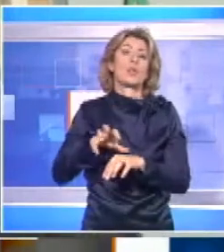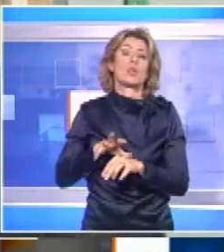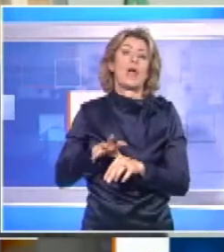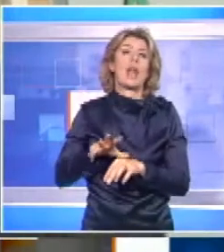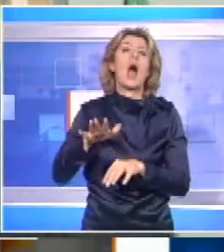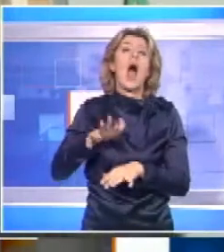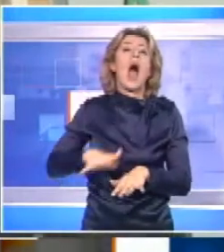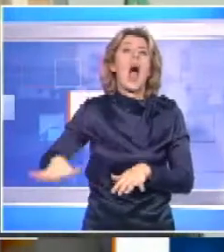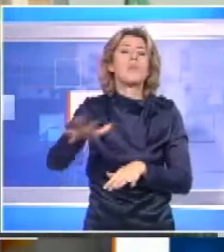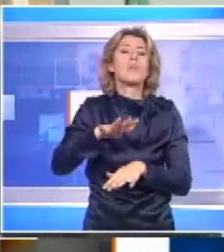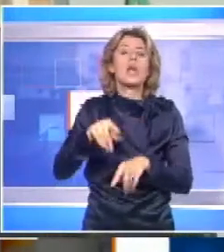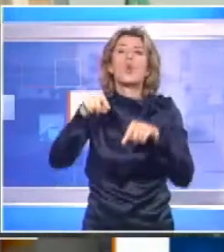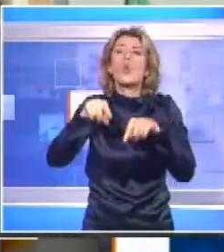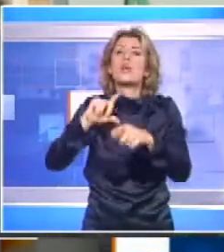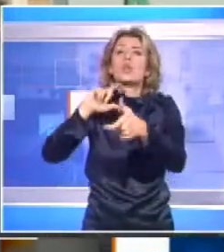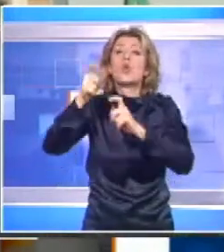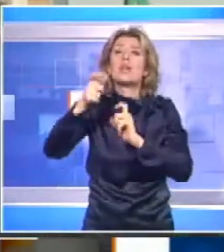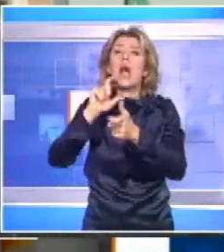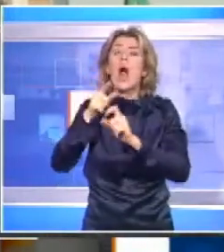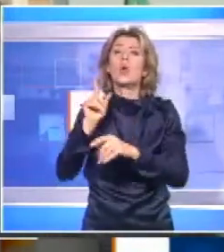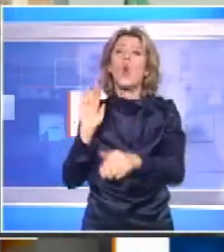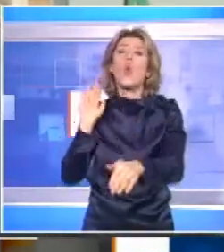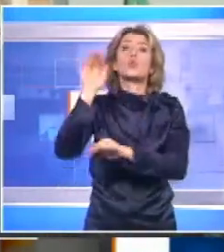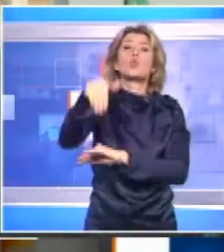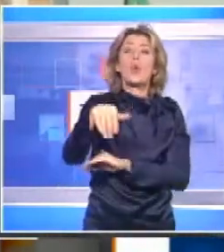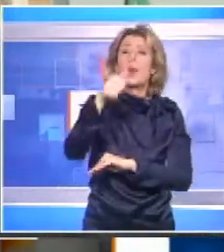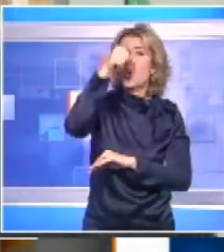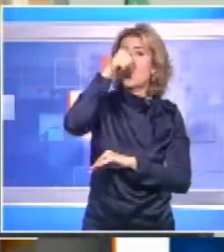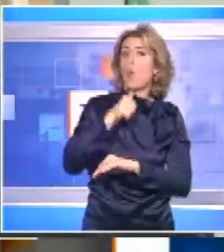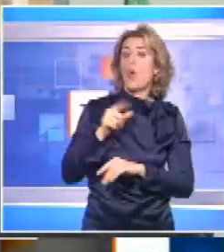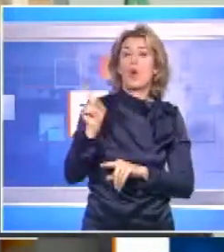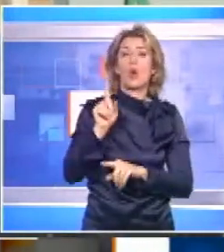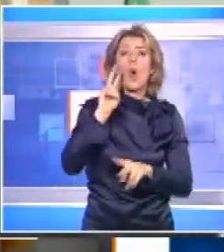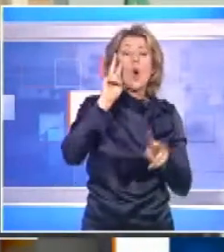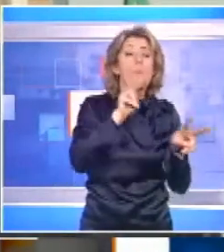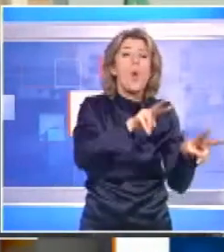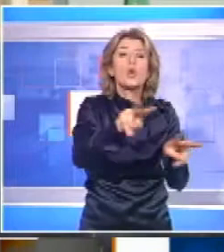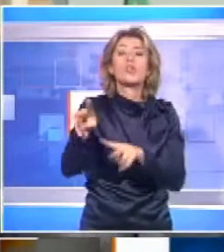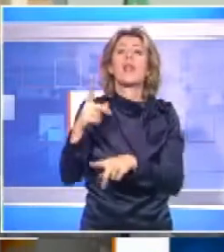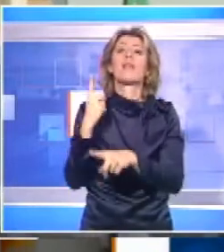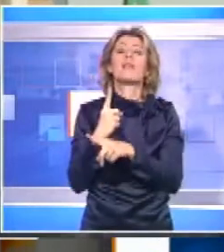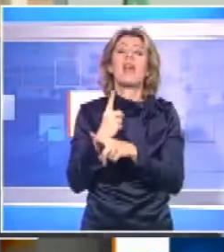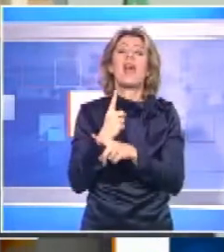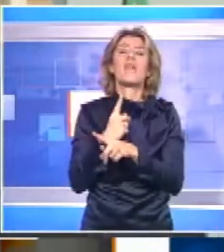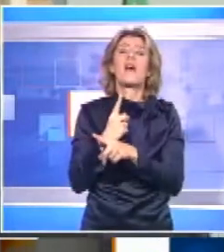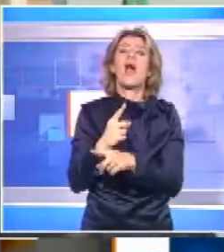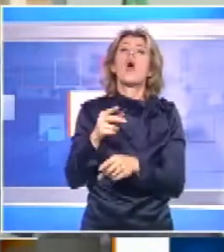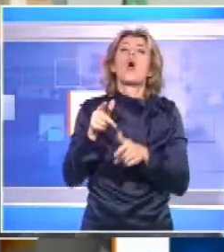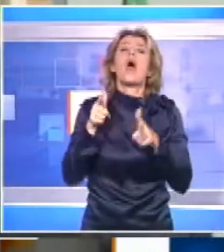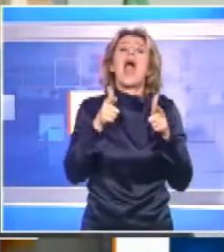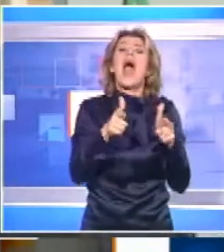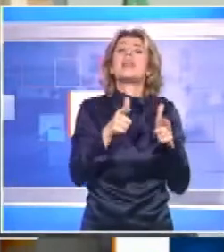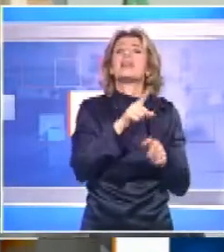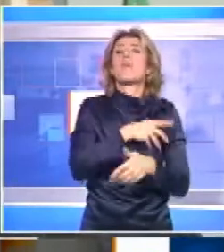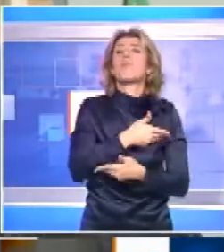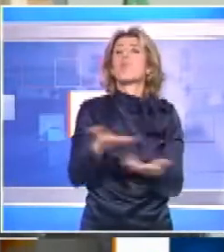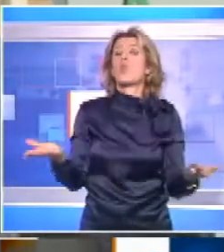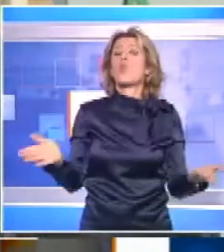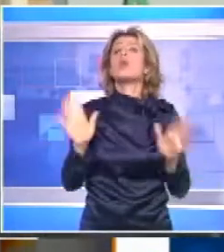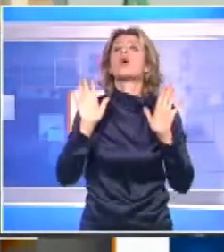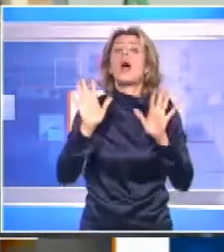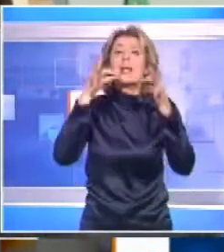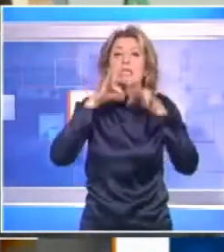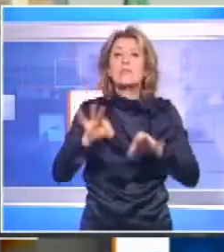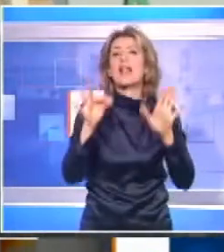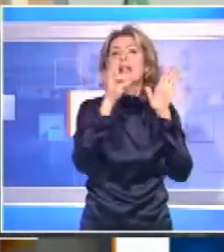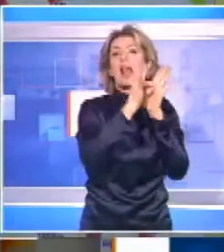Ovviamente questo dialogo non può superare i ruoli. Il monitoraggio è una competenza di un ente pubblico e deve svolgerlo con le regole dell'ente pubblico. Noi